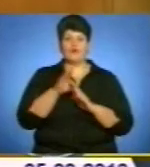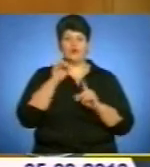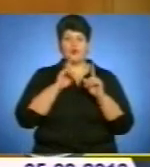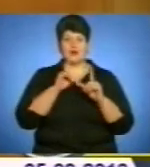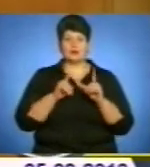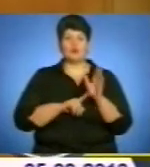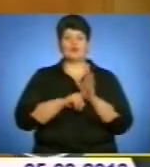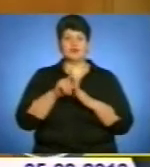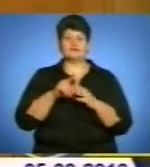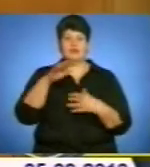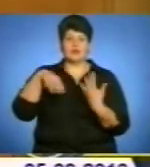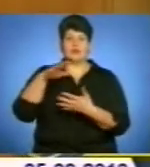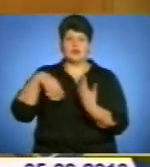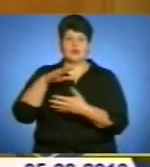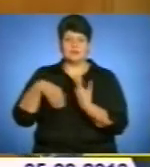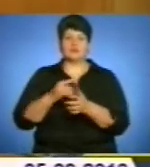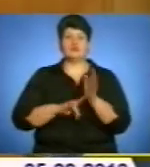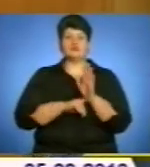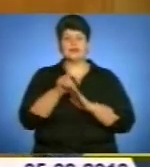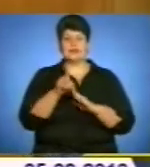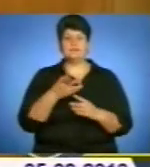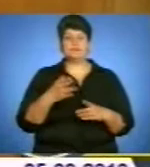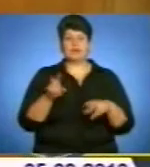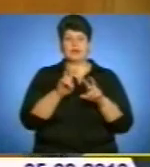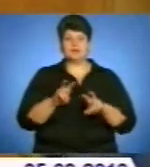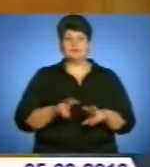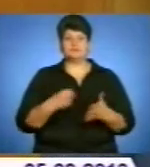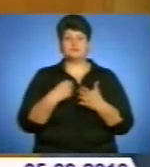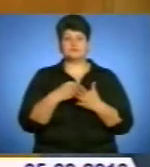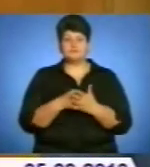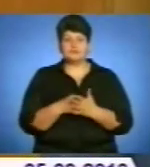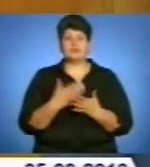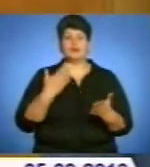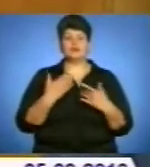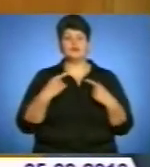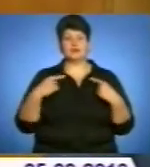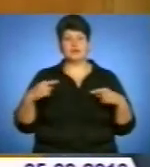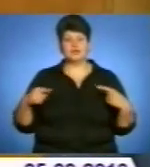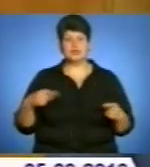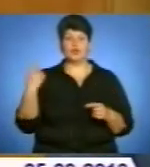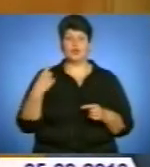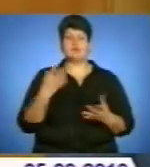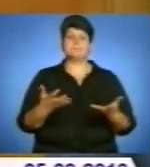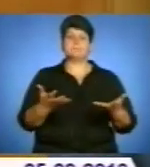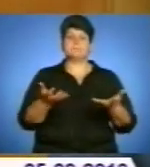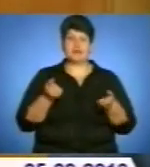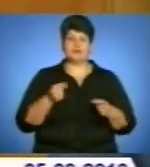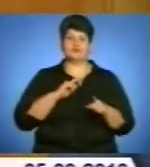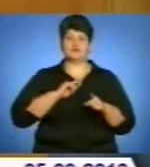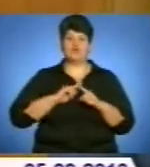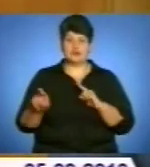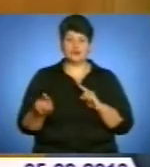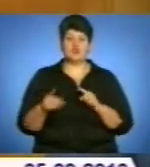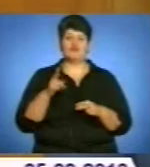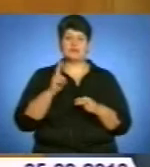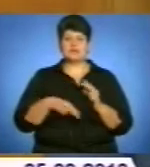почався весь цей сирбор. Ми почали ретельно розглядати бюджет. І якщо інші області прийняли його досить швидко і